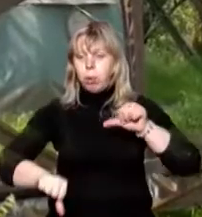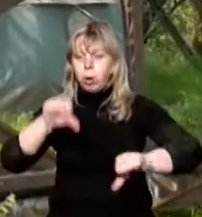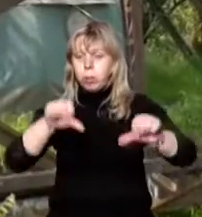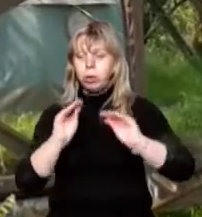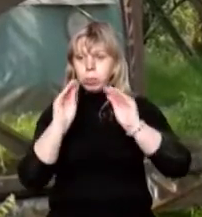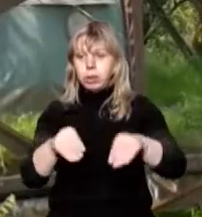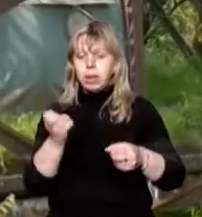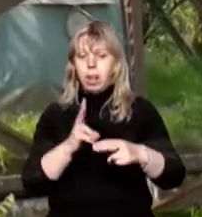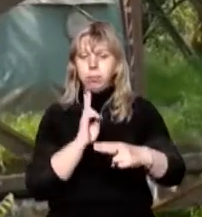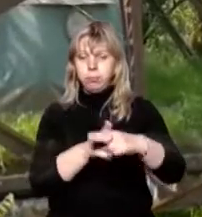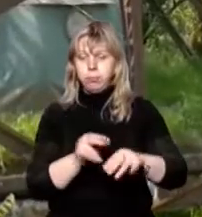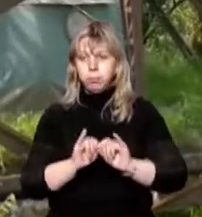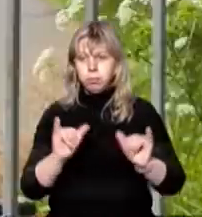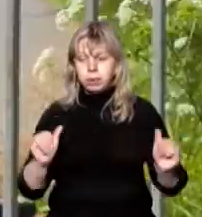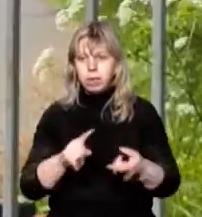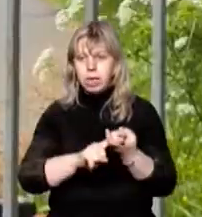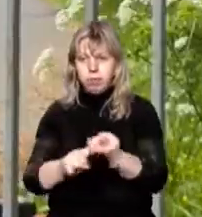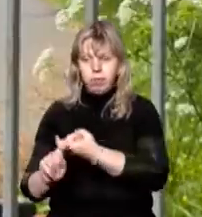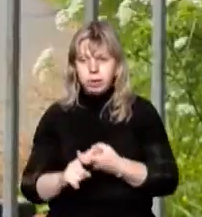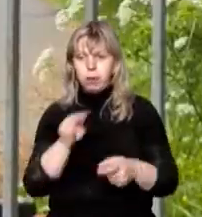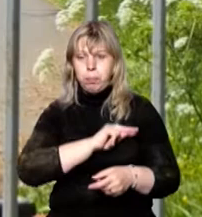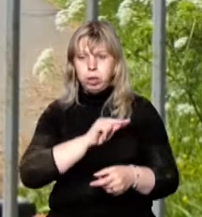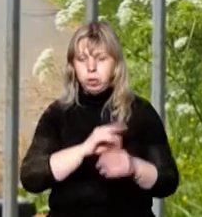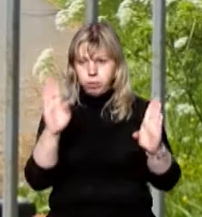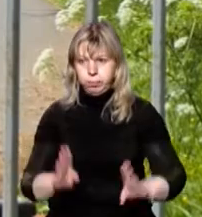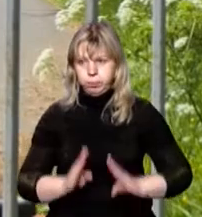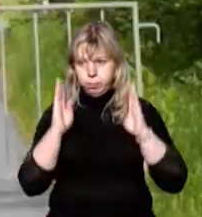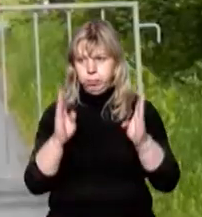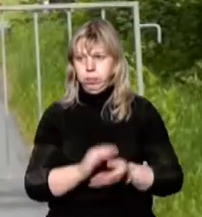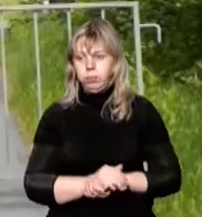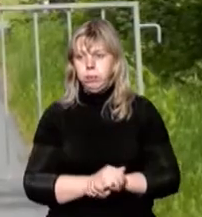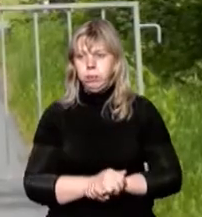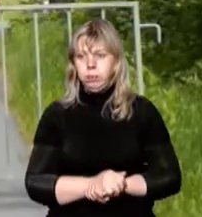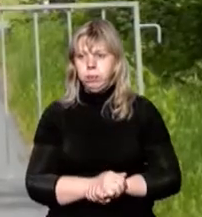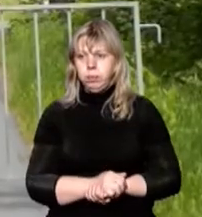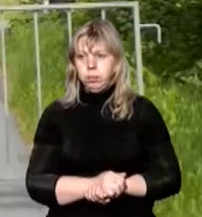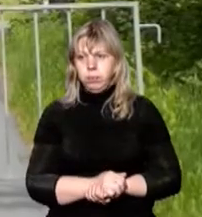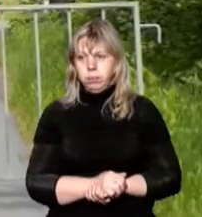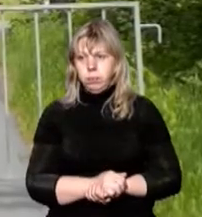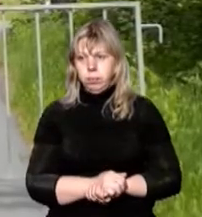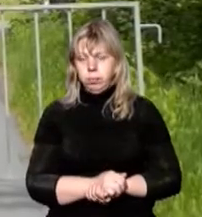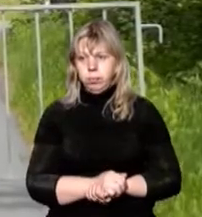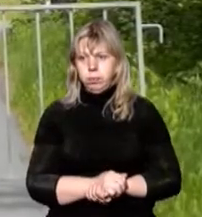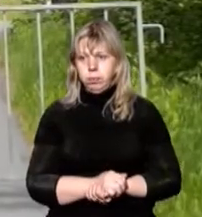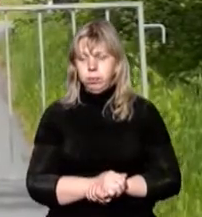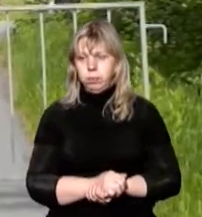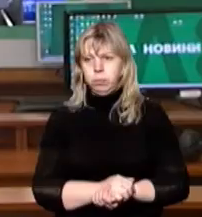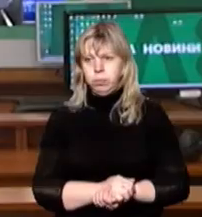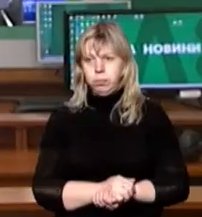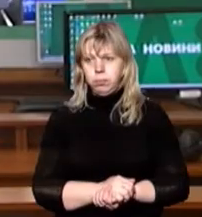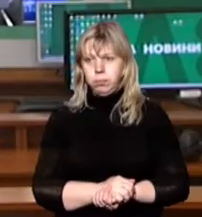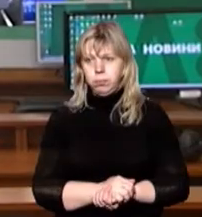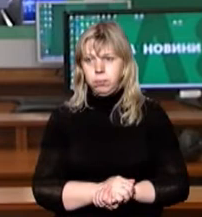встановили для запобігання поширенню інфекції. Він працюватиме цілодобово. Ірина Олах, Остеп Попович, новини на Суспільному.